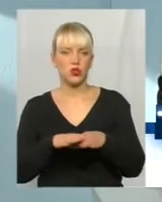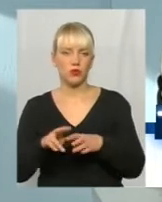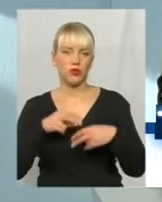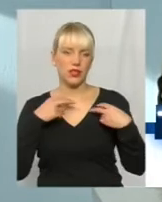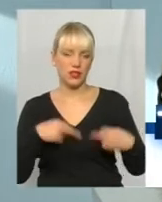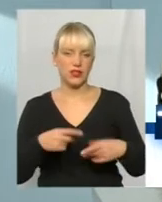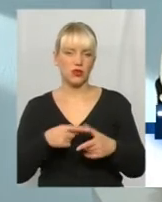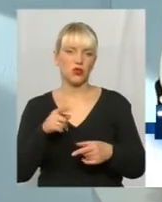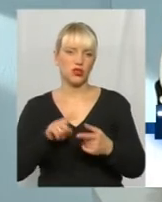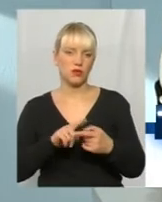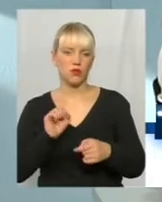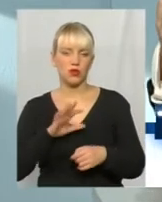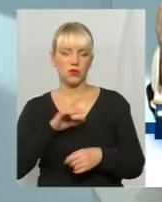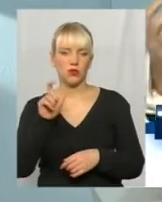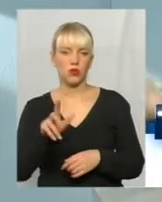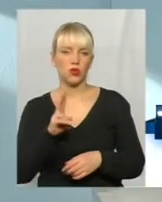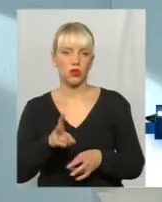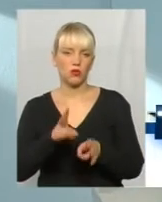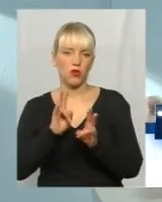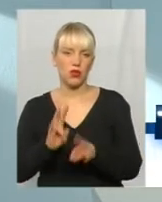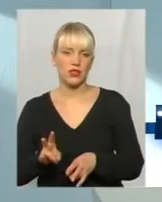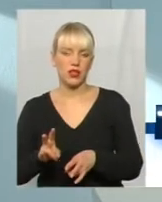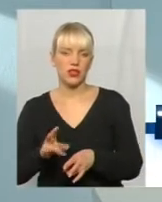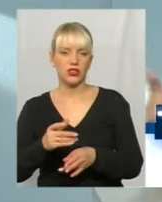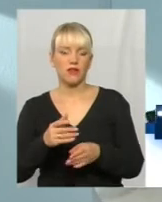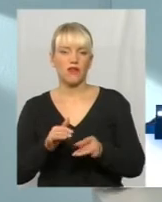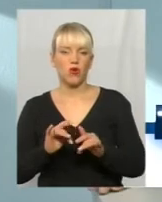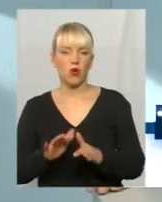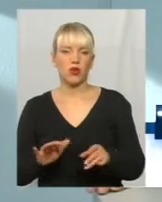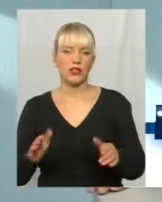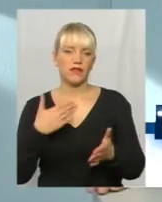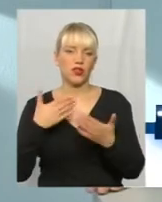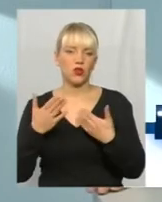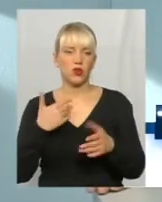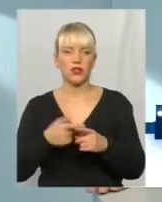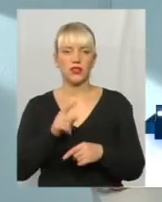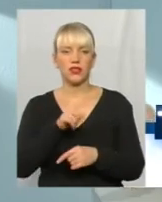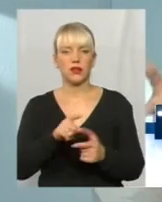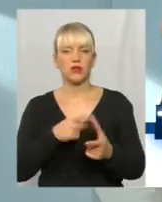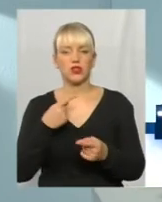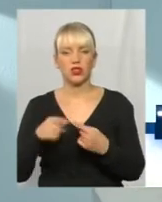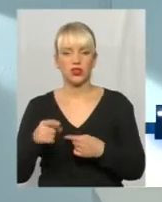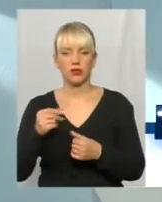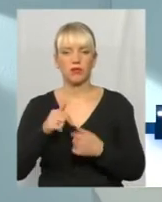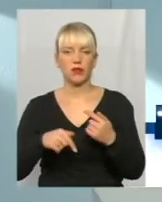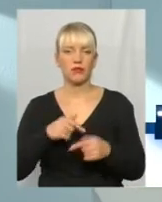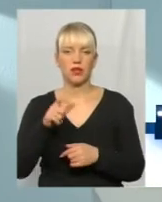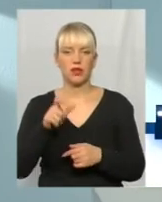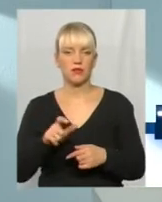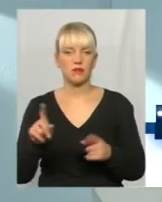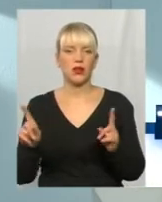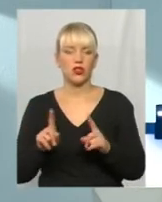може бути громадянин, який постраждав в ході відносин з тим чи іншим підприємцем. Але що головне,